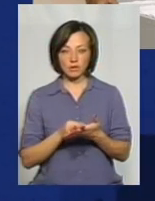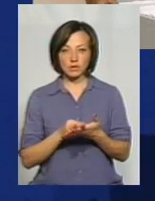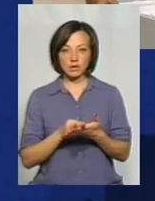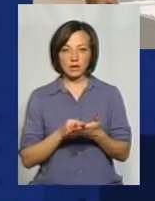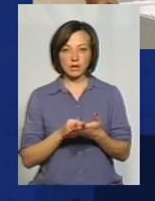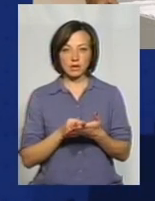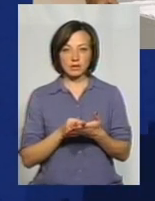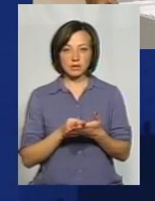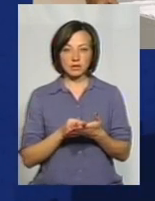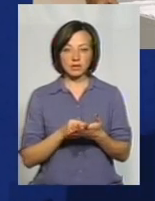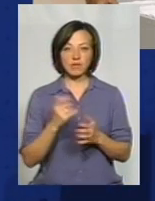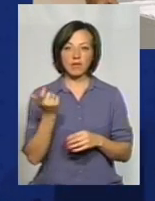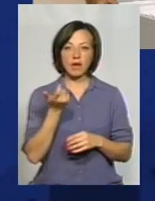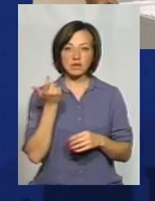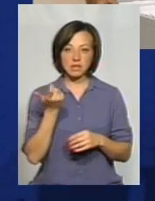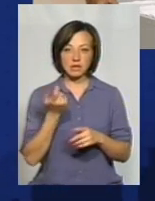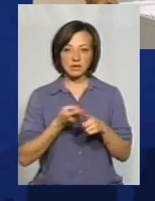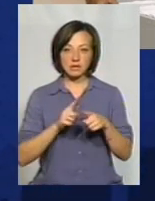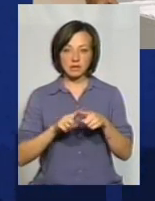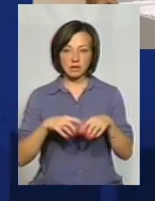власників?